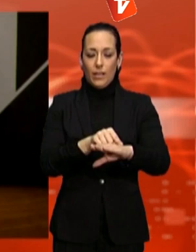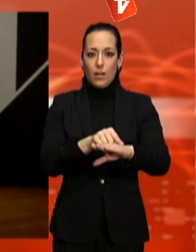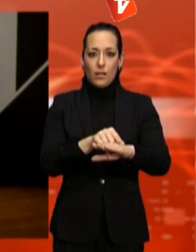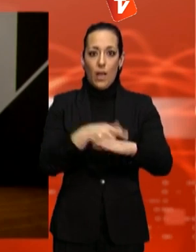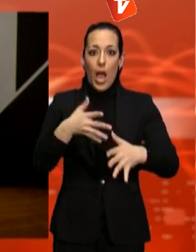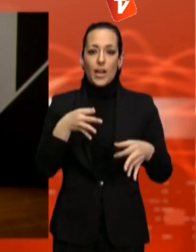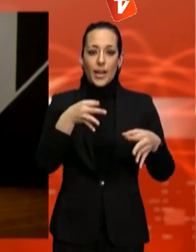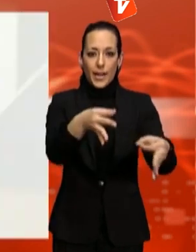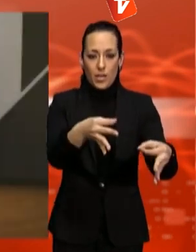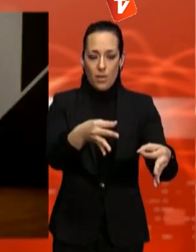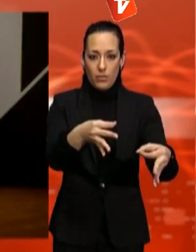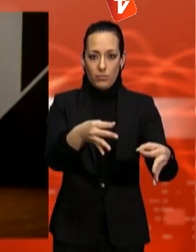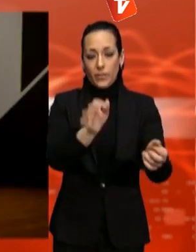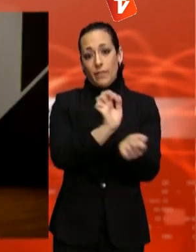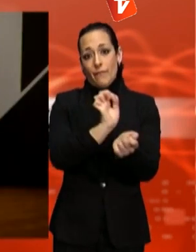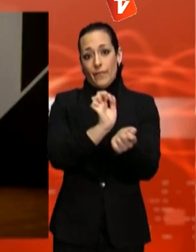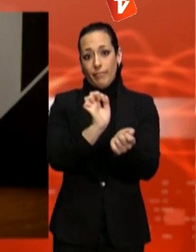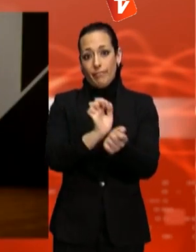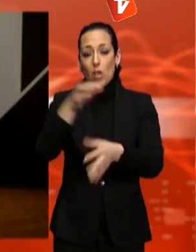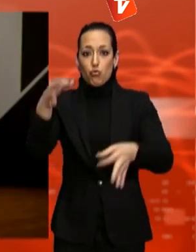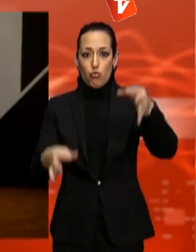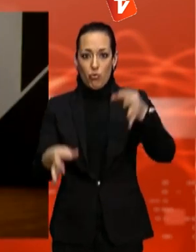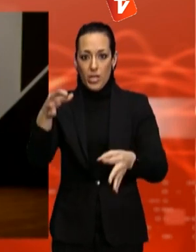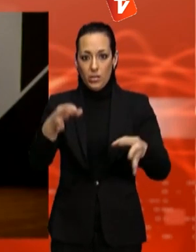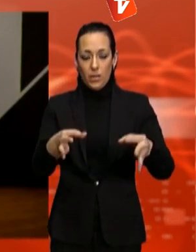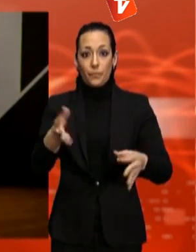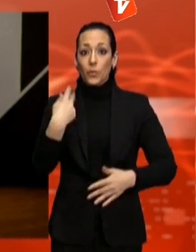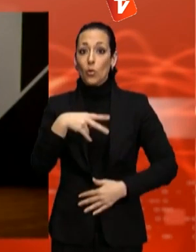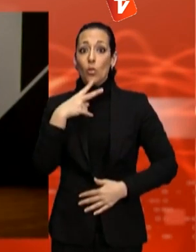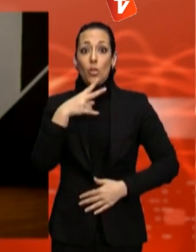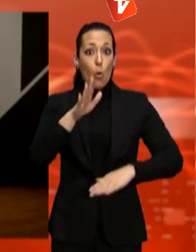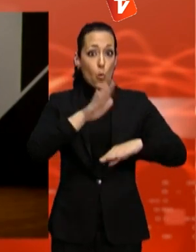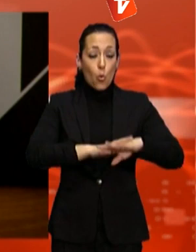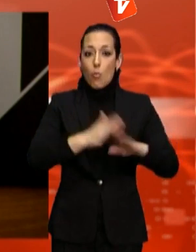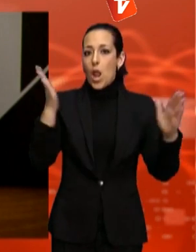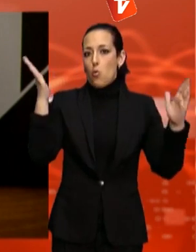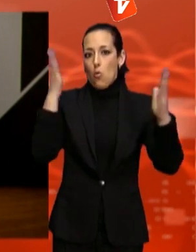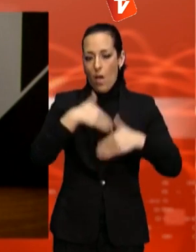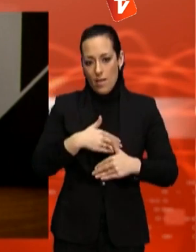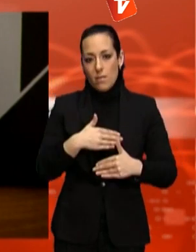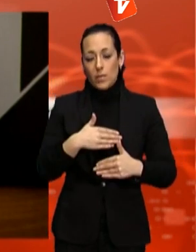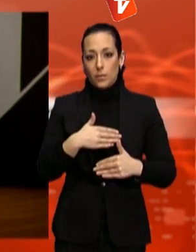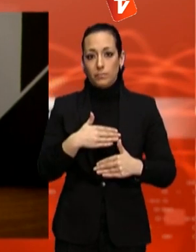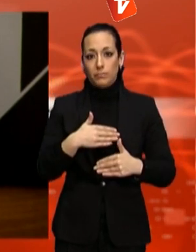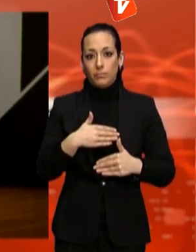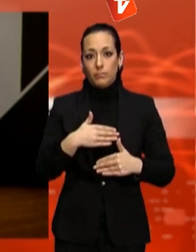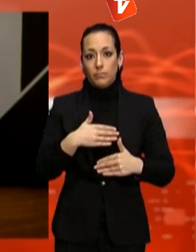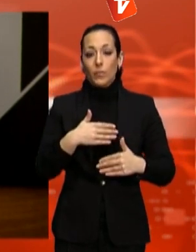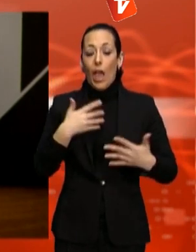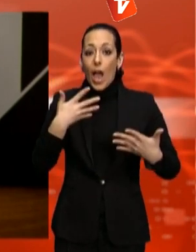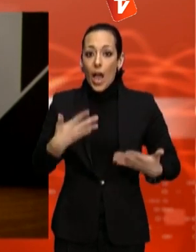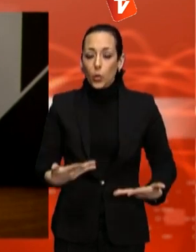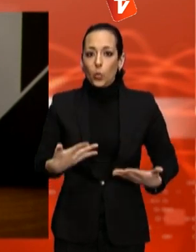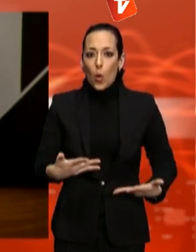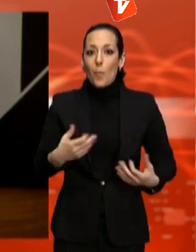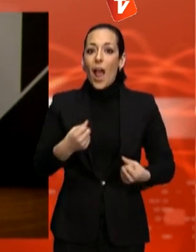de la justícia. No es defraudarem mai per tant, aquells que avui encara esteu al nostre costat i al